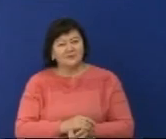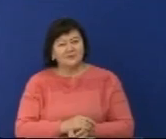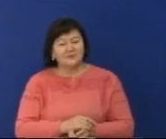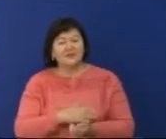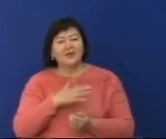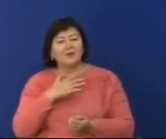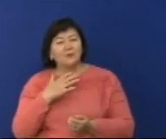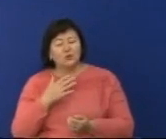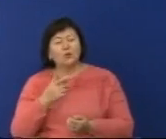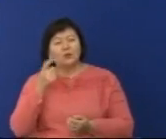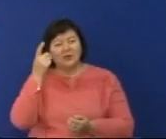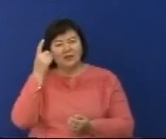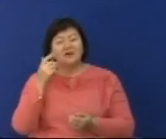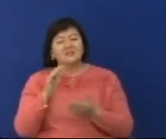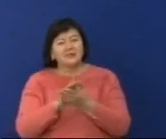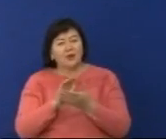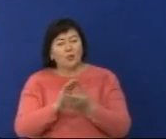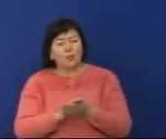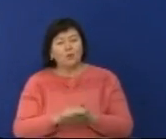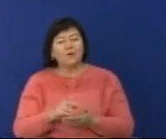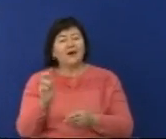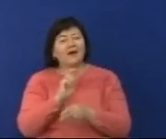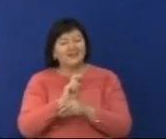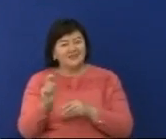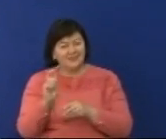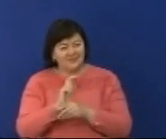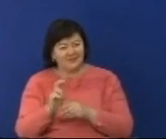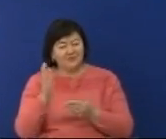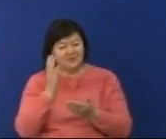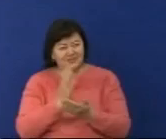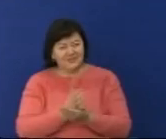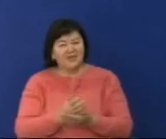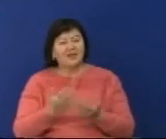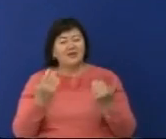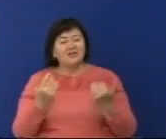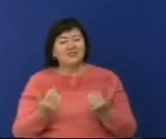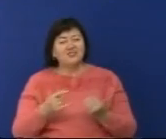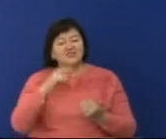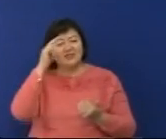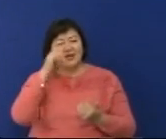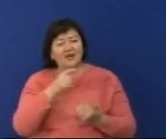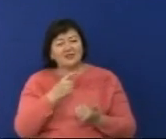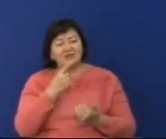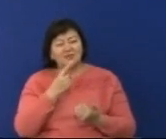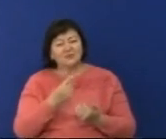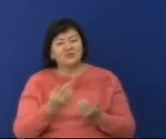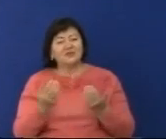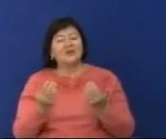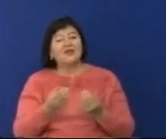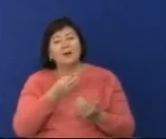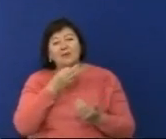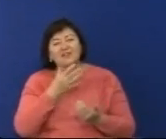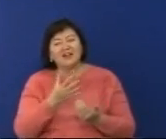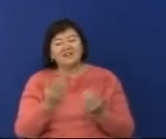Көптеген таныма әртістерді көрдім. Мен негізінен классикаға тандау жасаймын. Маған қазақтыліндегі жарғынат спектакл өнайды.